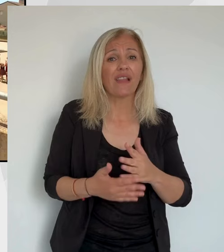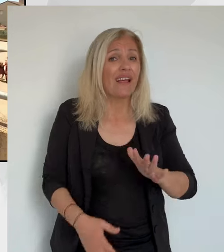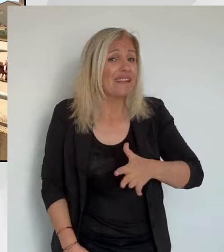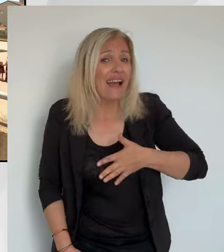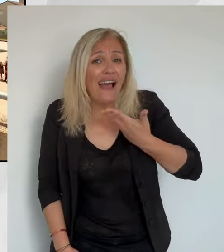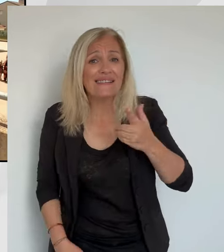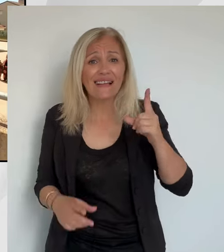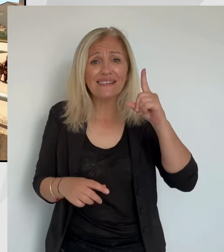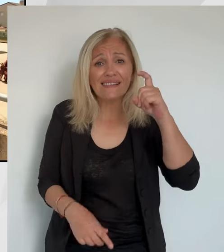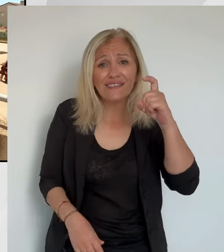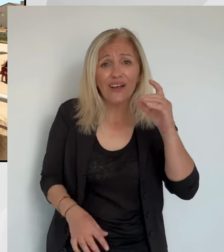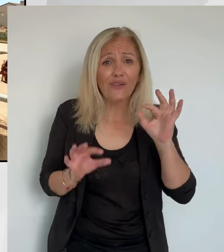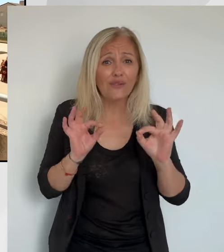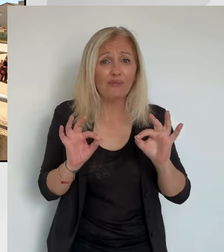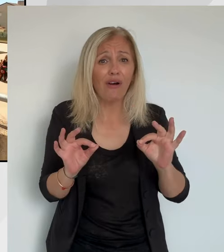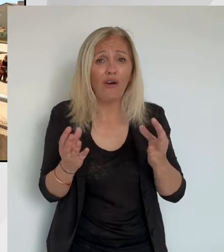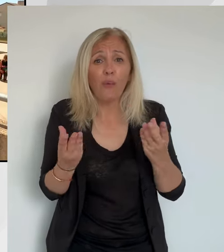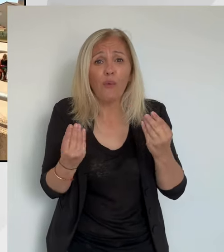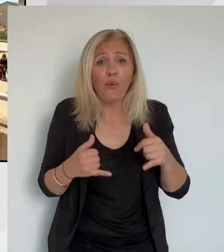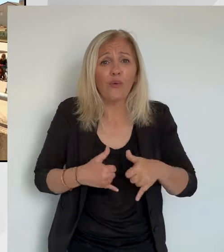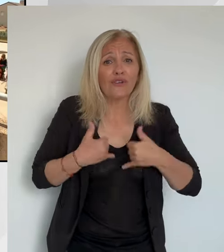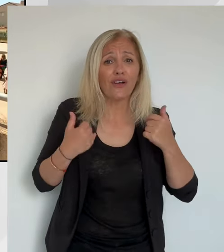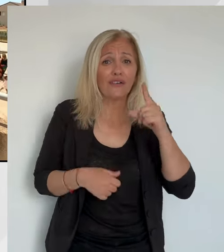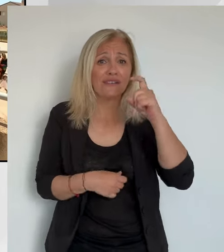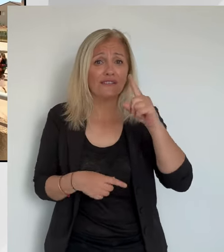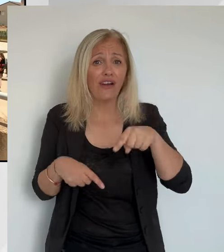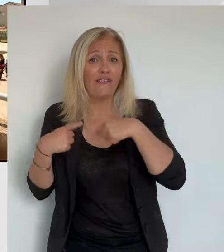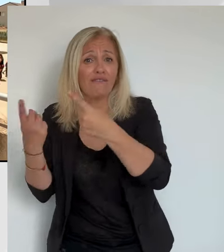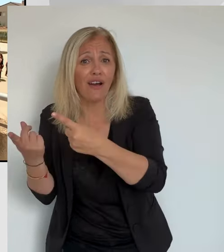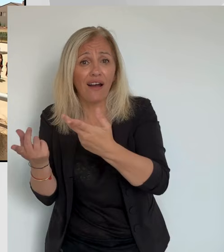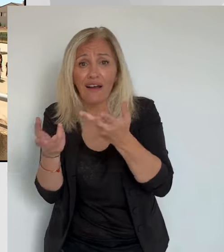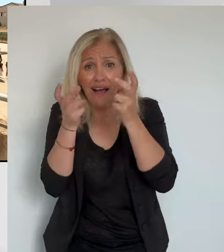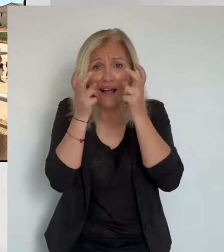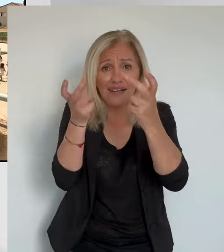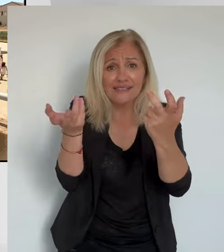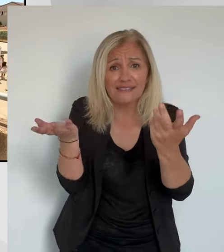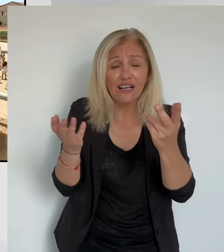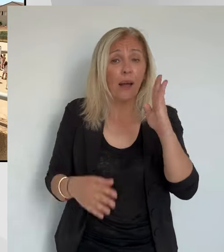Et après l'immigration, je pense aussi.